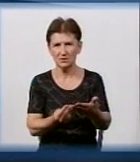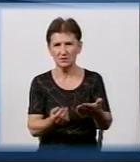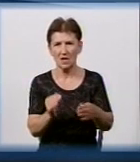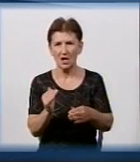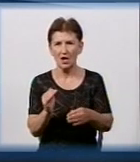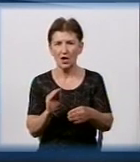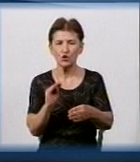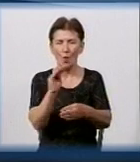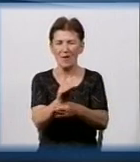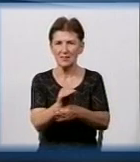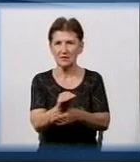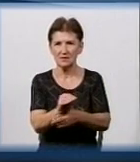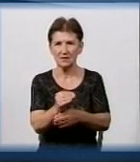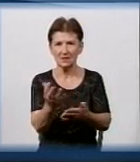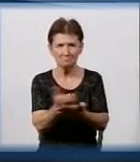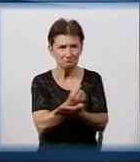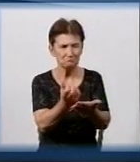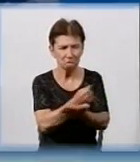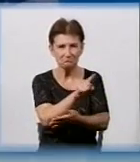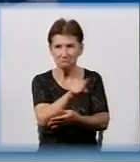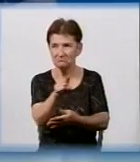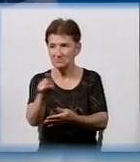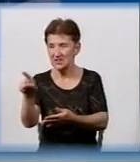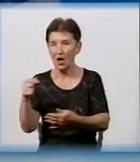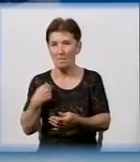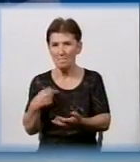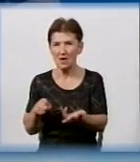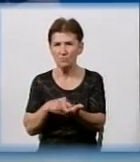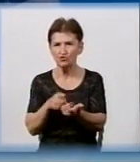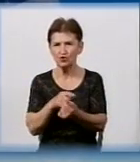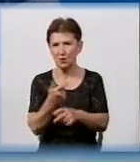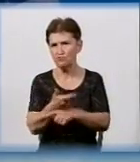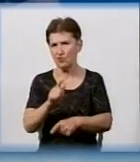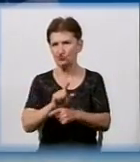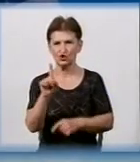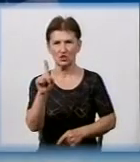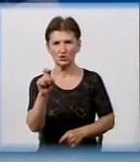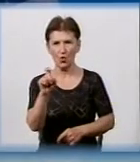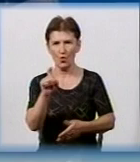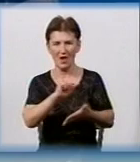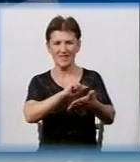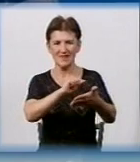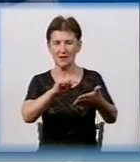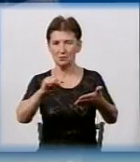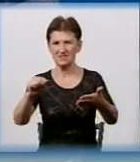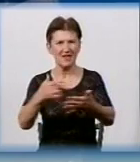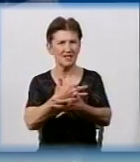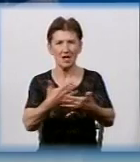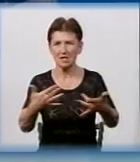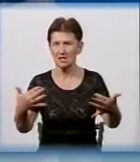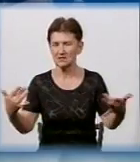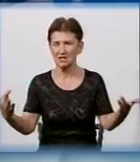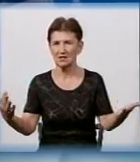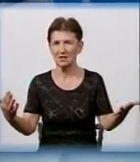ці рекламу. Ми так посчитали, це більше ста надписів, і різних. Це не,